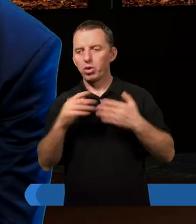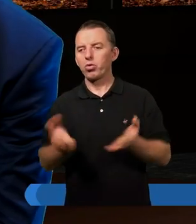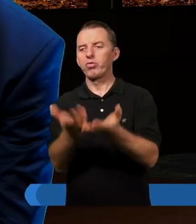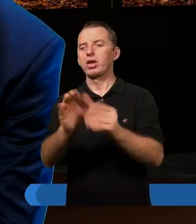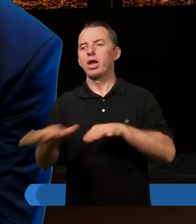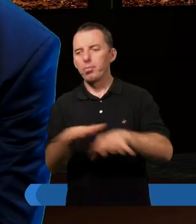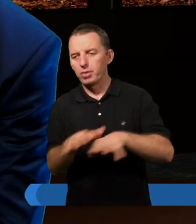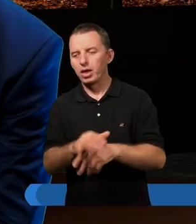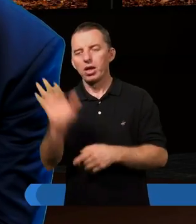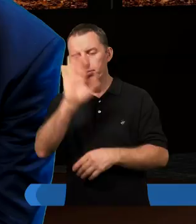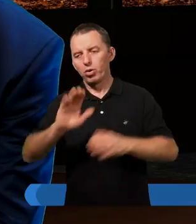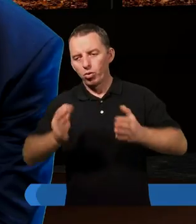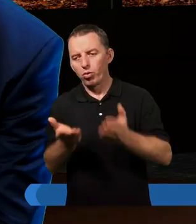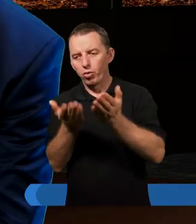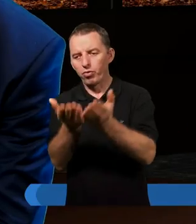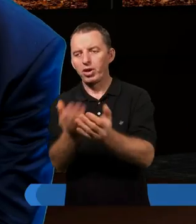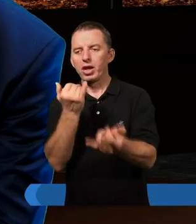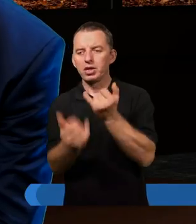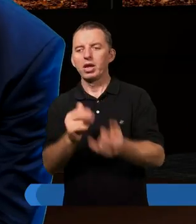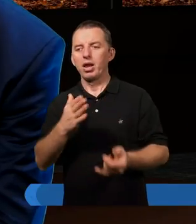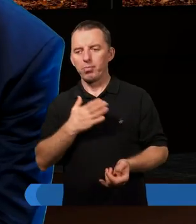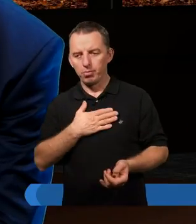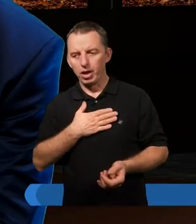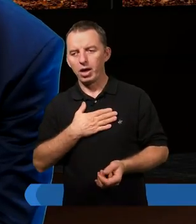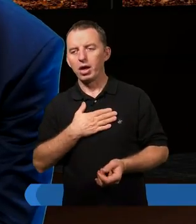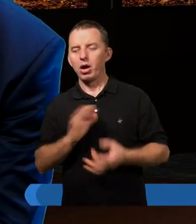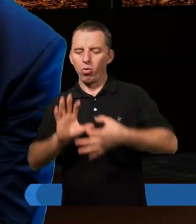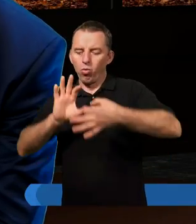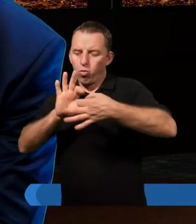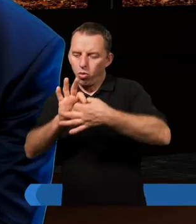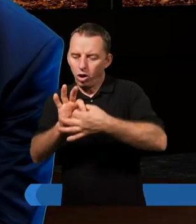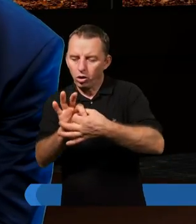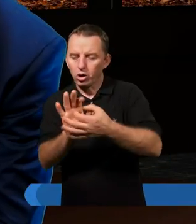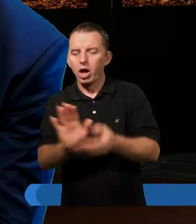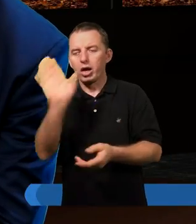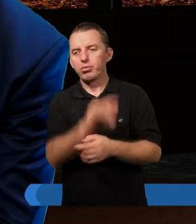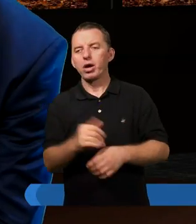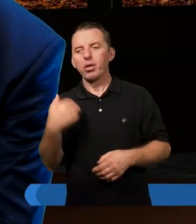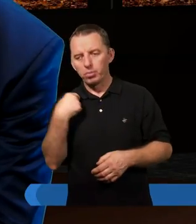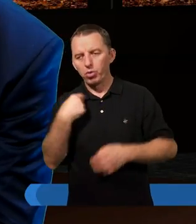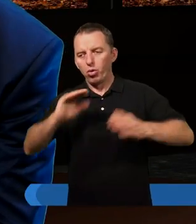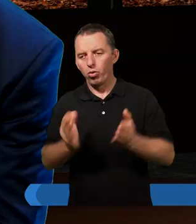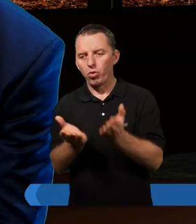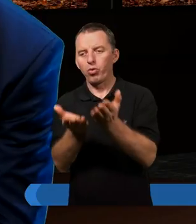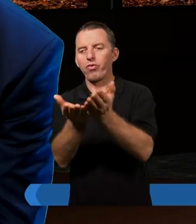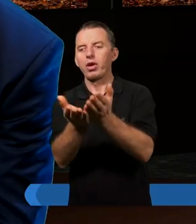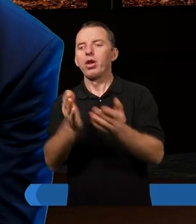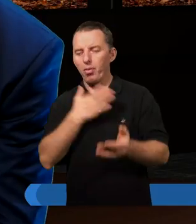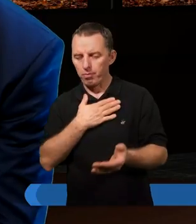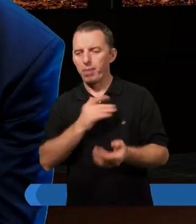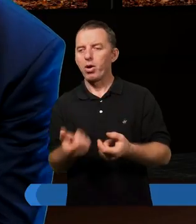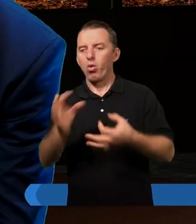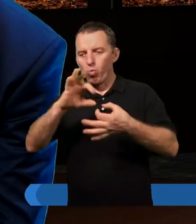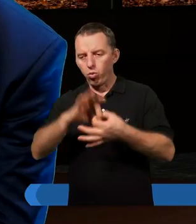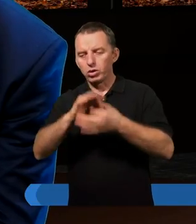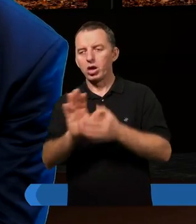miejsce, to Bóg uświęca. Więc jeżeli ja na przykład mam łączność z Bogiem, to wtedy Panu w nie uświęca, dlatego że po prostu mam łączność z Bogiem.